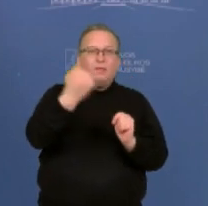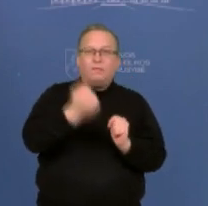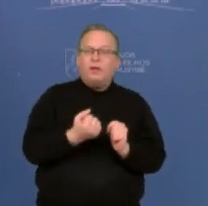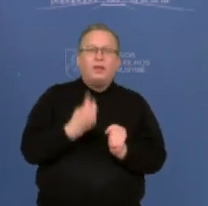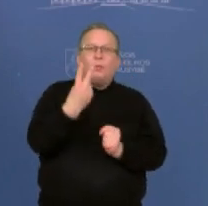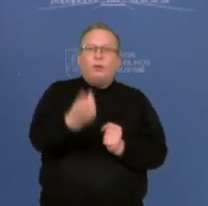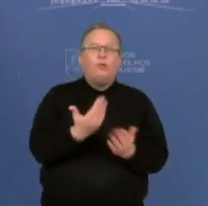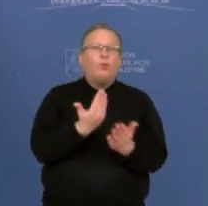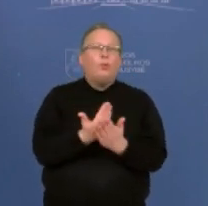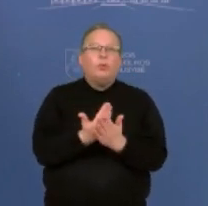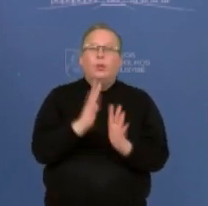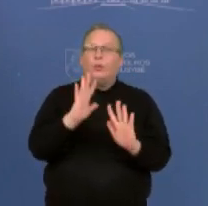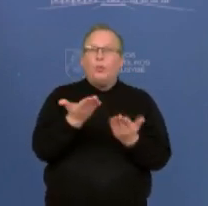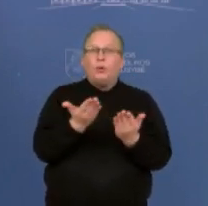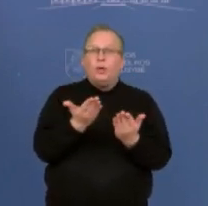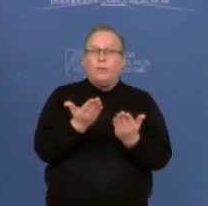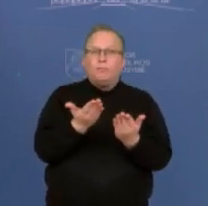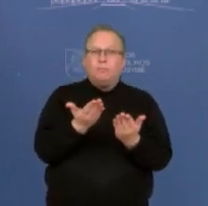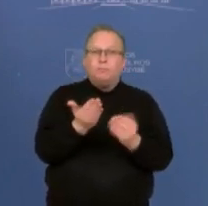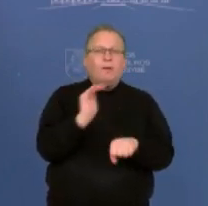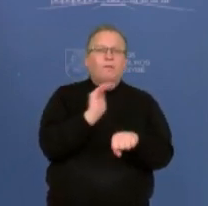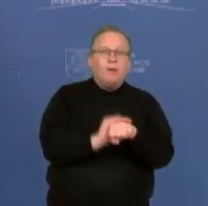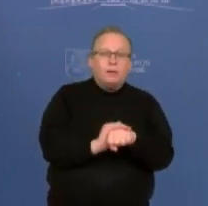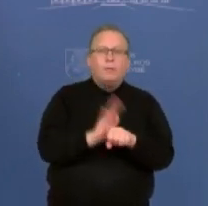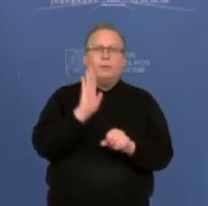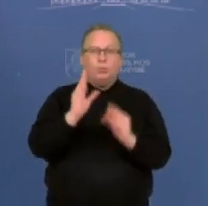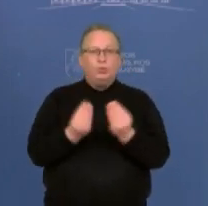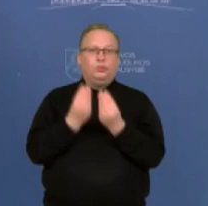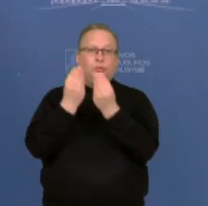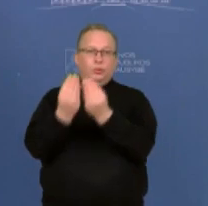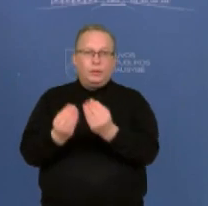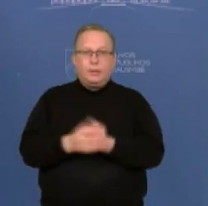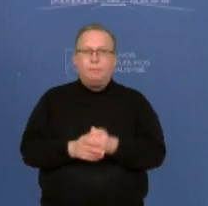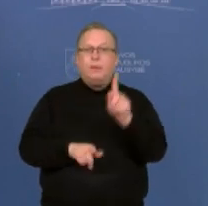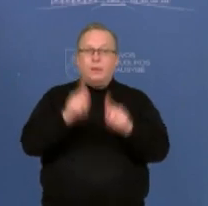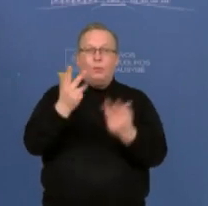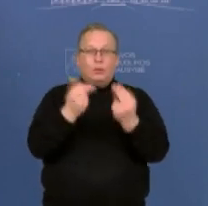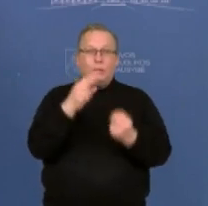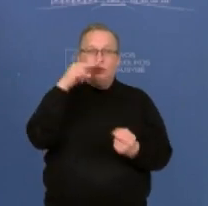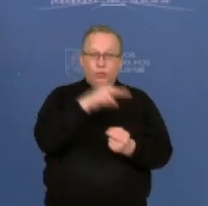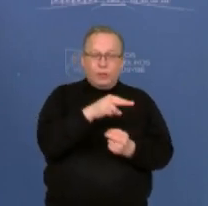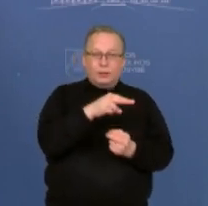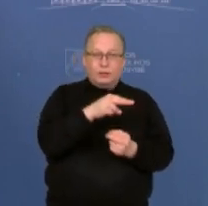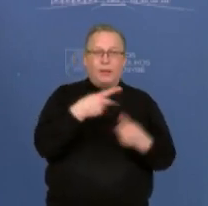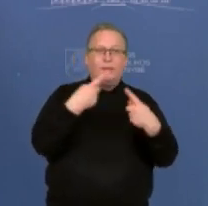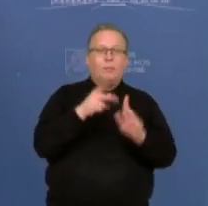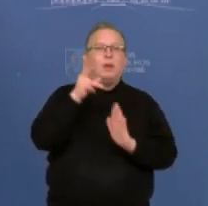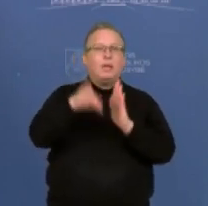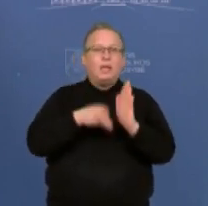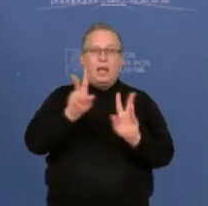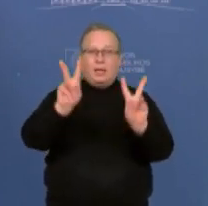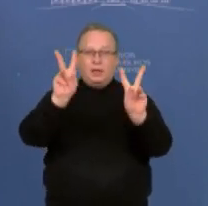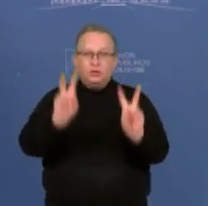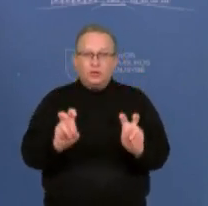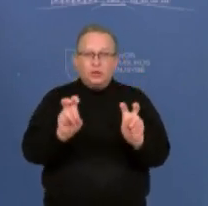dviejų, kas lėmė, kokie argumentai? Na, sakykime, tai, kad būtų suteiktas, kadangi, jeigu taip jau žiūrėti, techniškai gėlėžinkelių pats